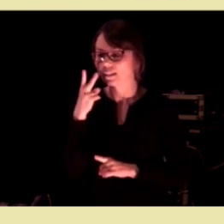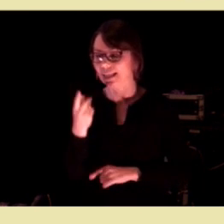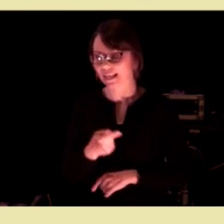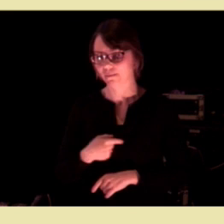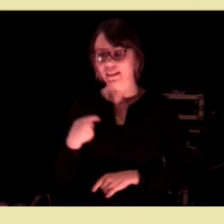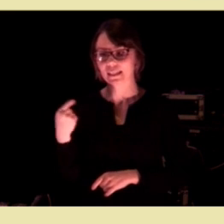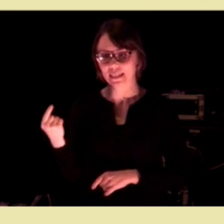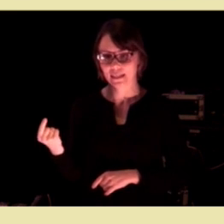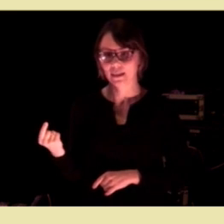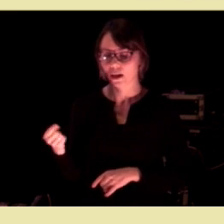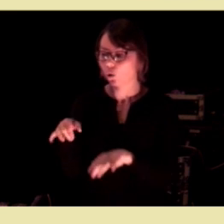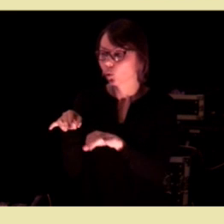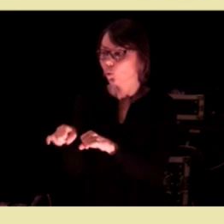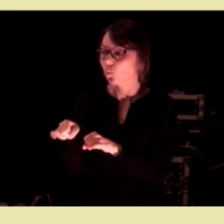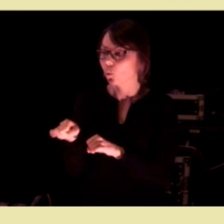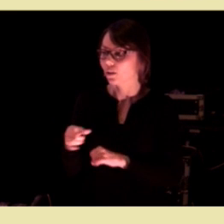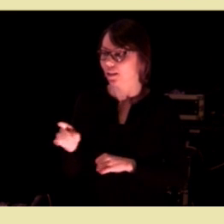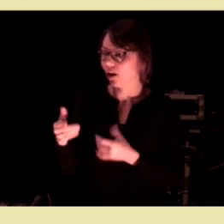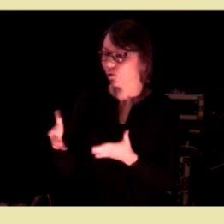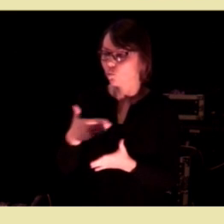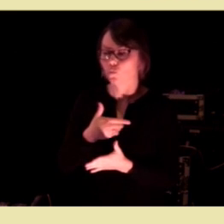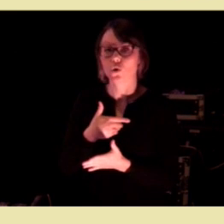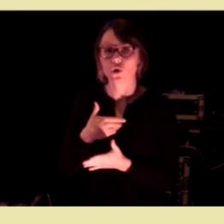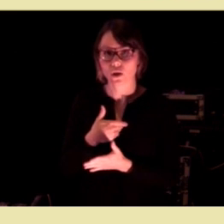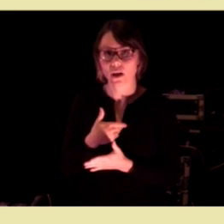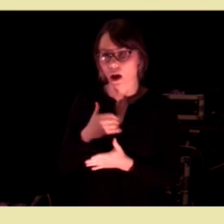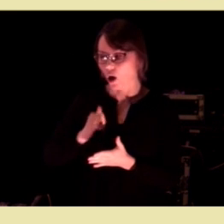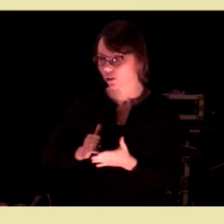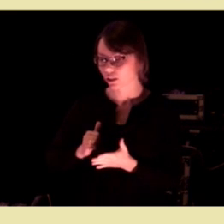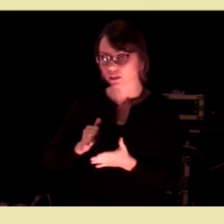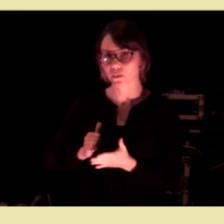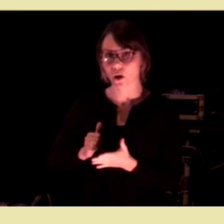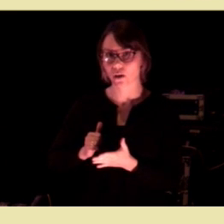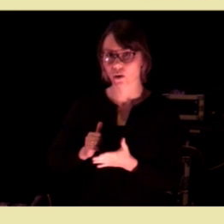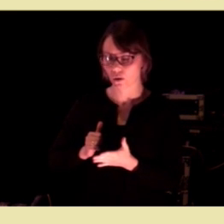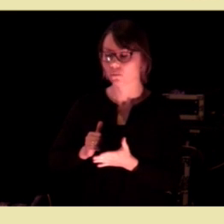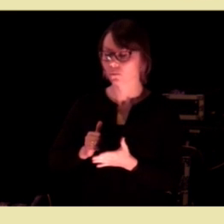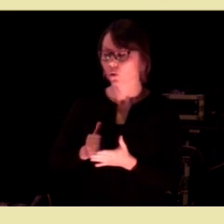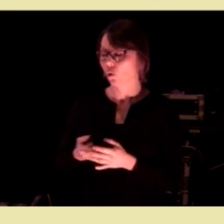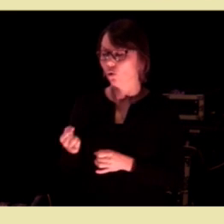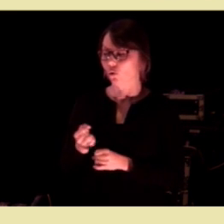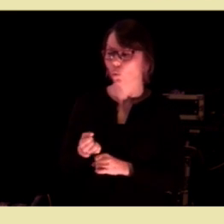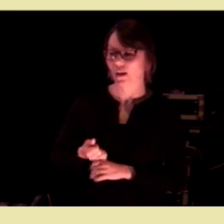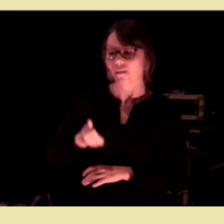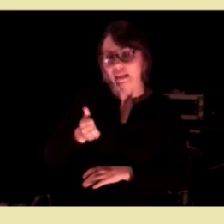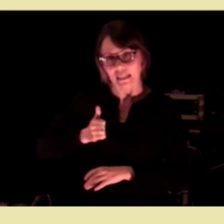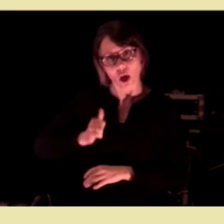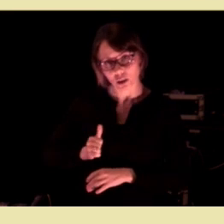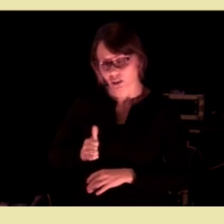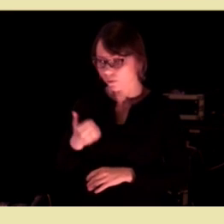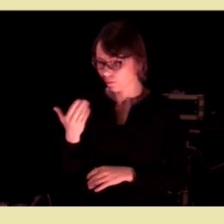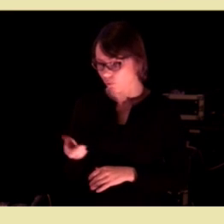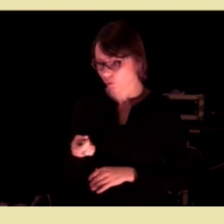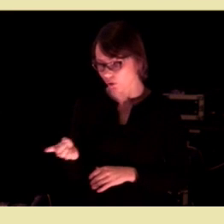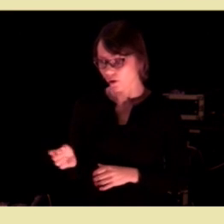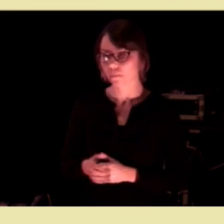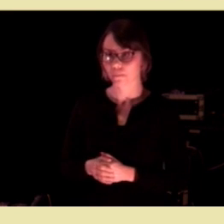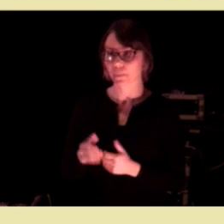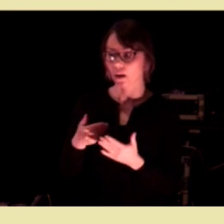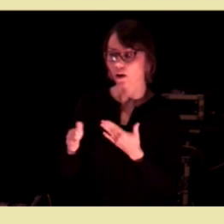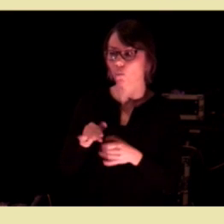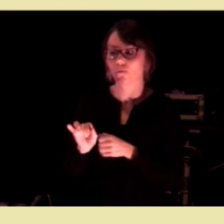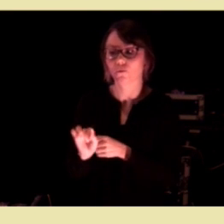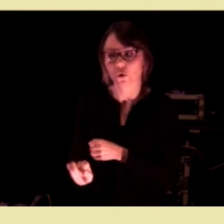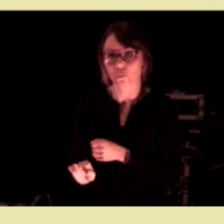vi at kommunene har fått mye ansvar og et utrolig viktig ansvar. Det